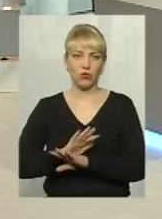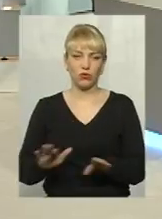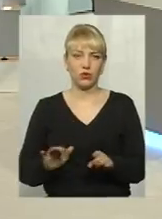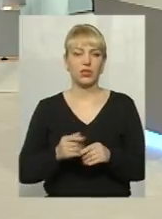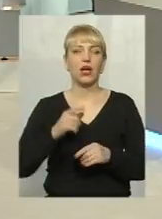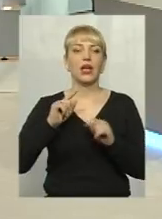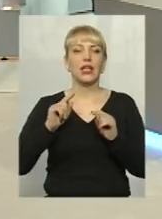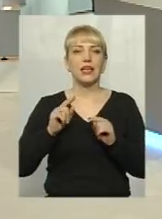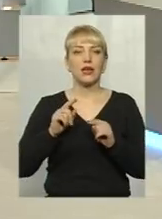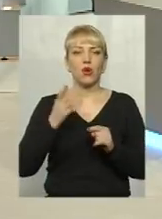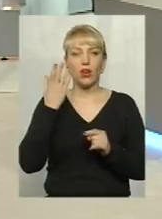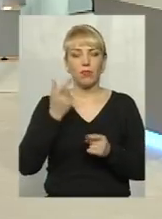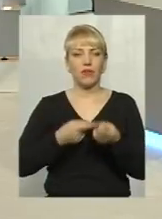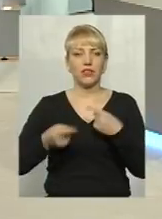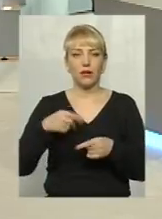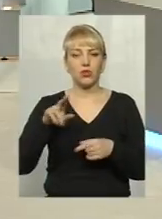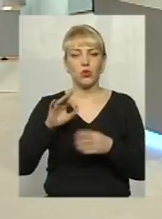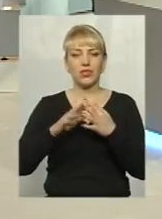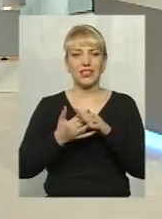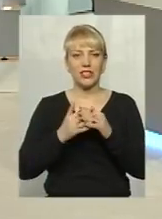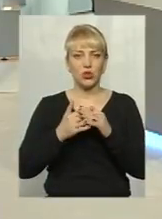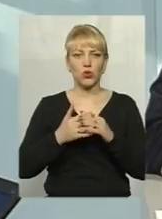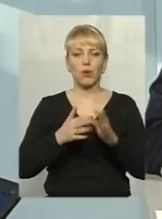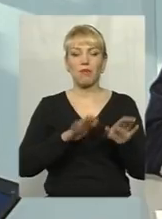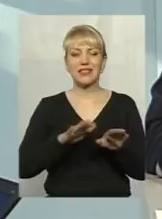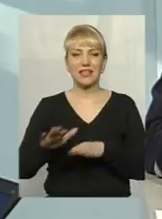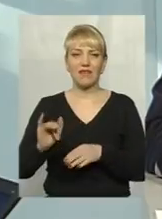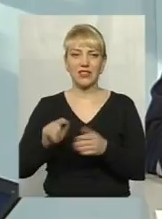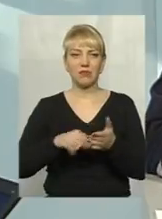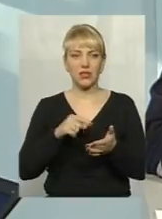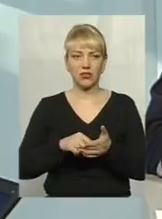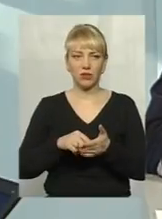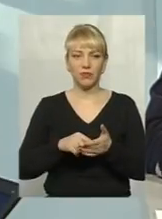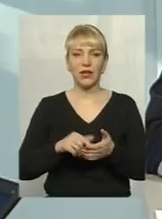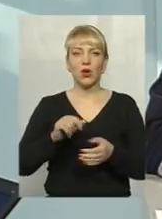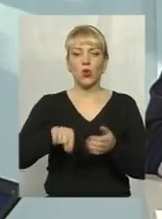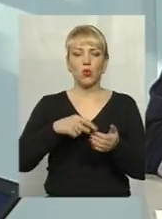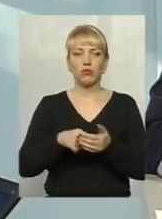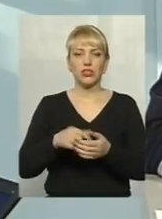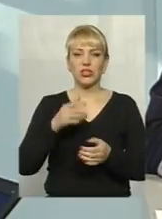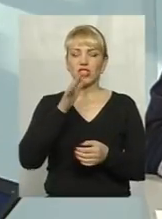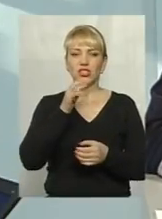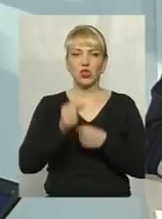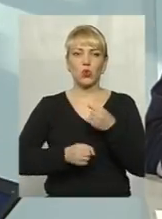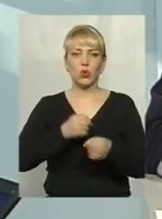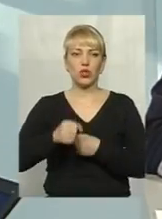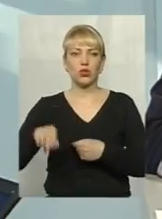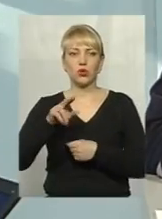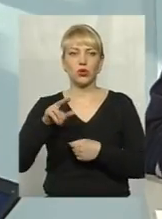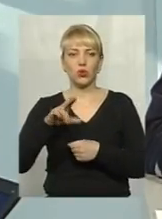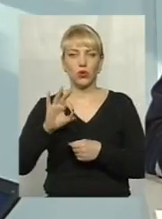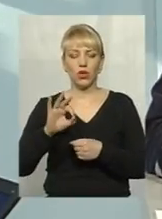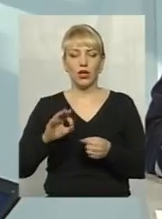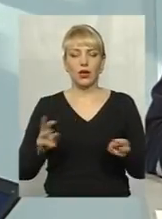Звичайно, повертаючись до питання про сільську місцевість і місто, звичайно, в місті час доїзду від пожежно